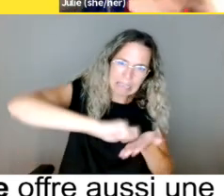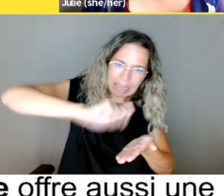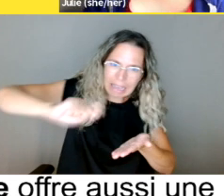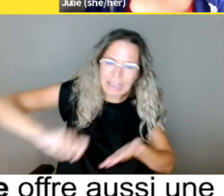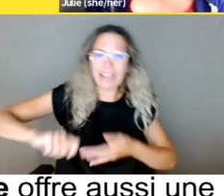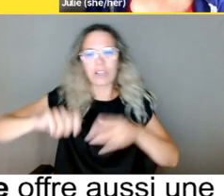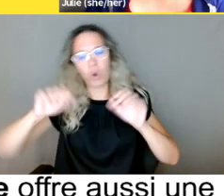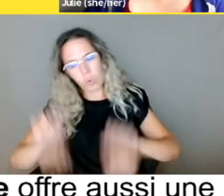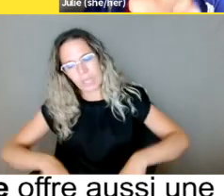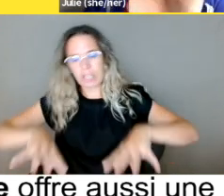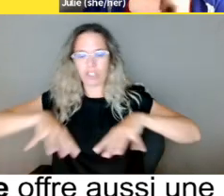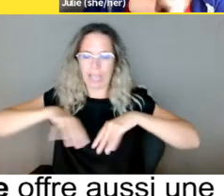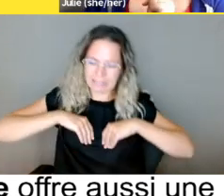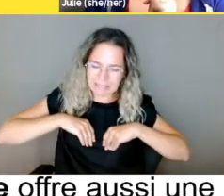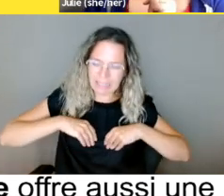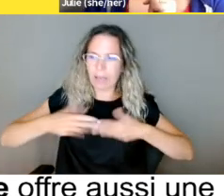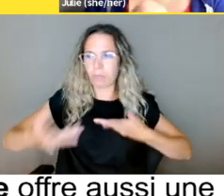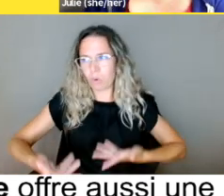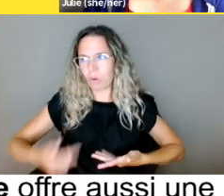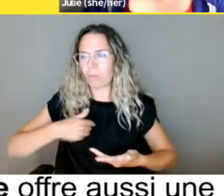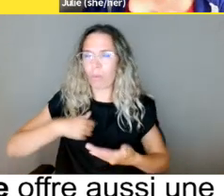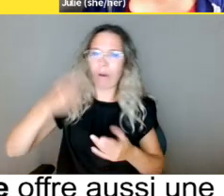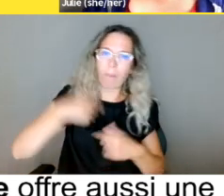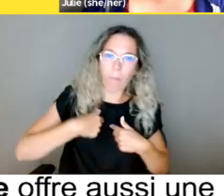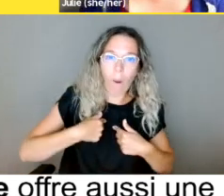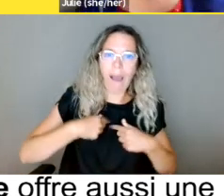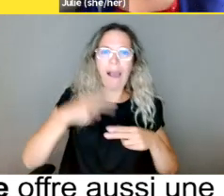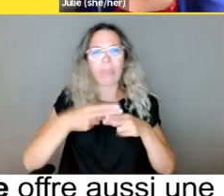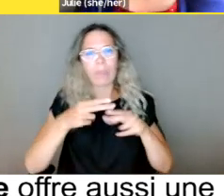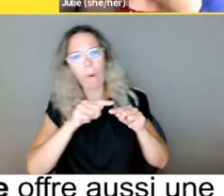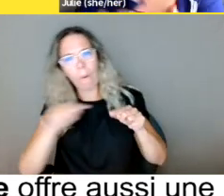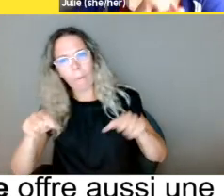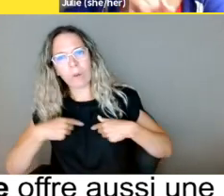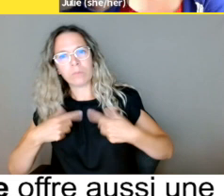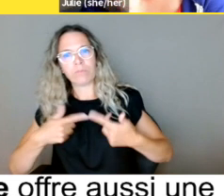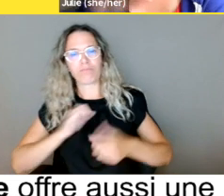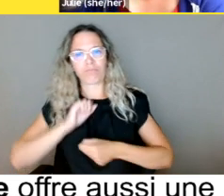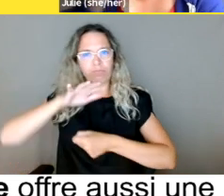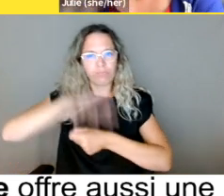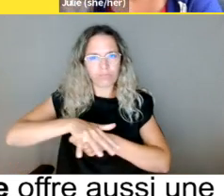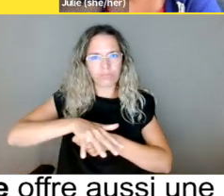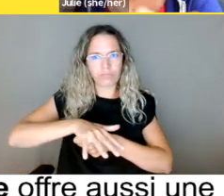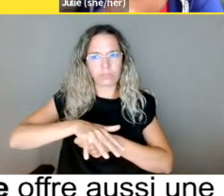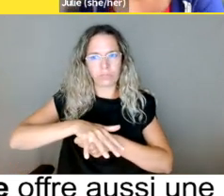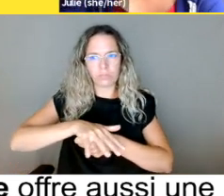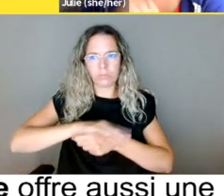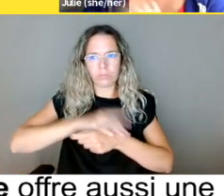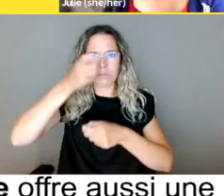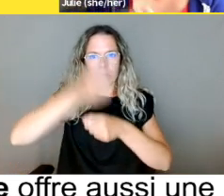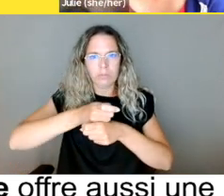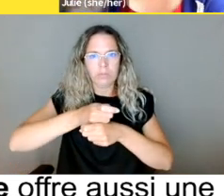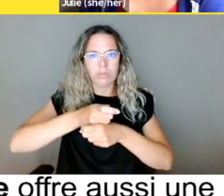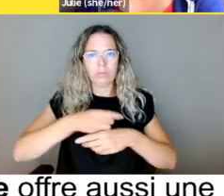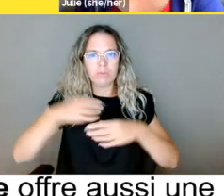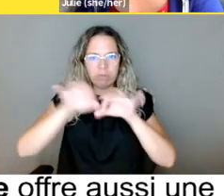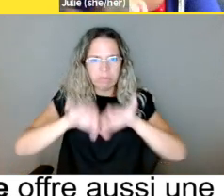vous achetez des bananes, ça, c'est un contrat. Ce n pas un contrat explicite où est-ce que vous signez quelque chose en disant « Oui,